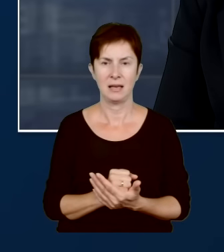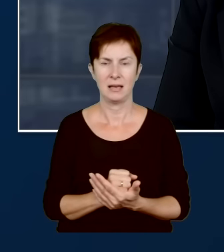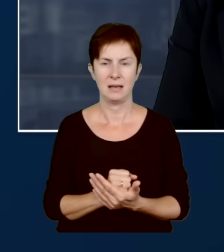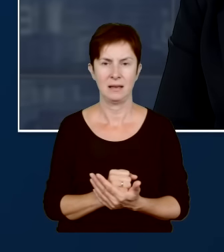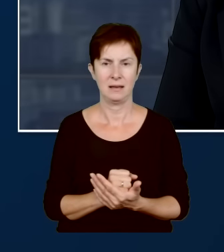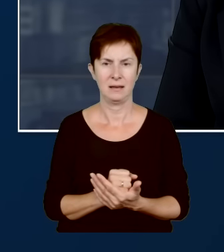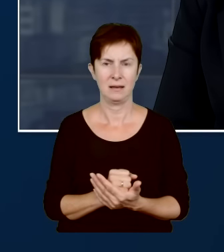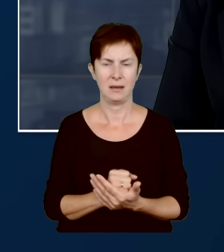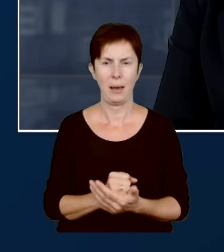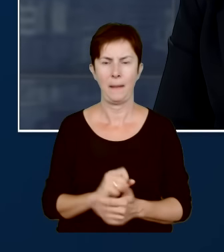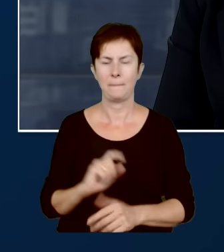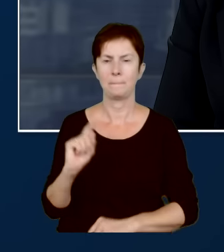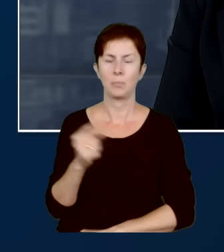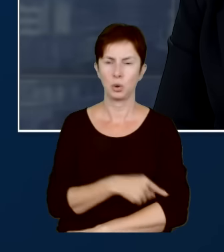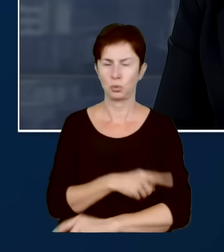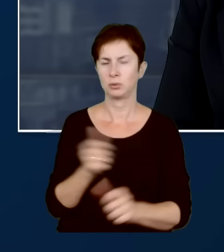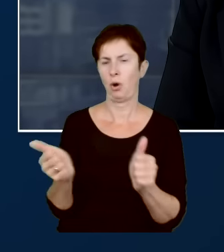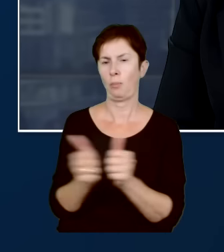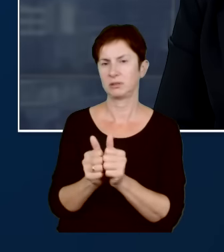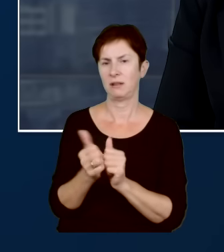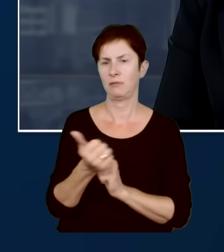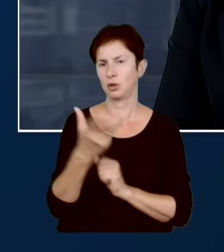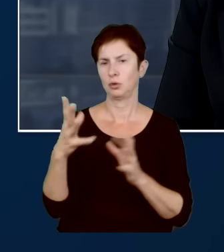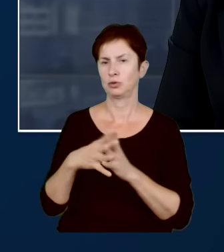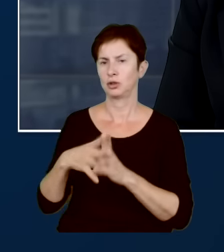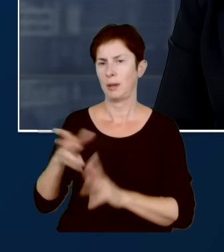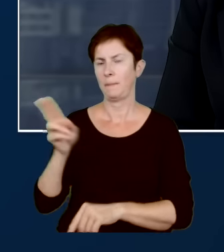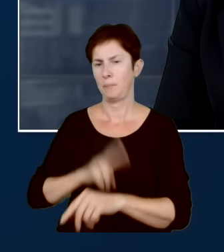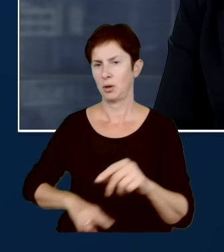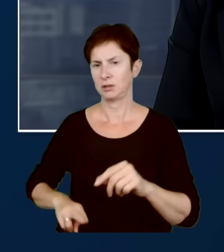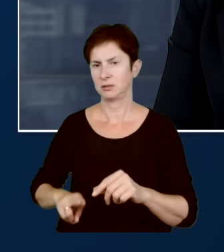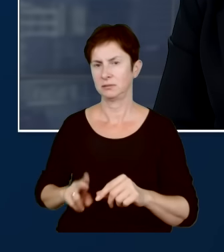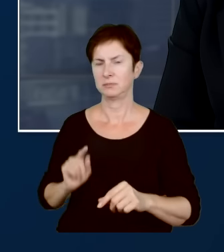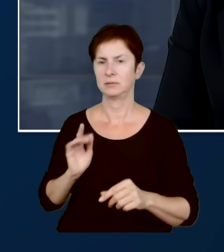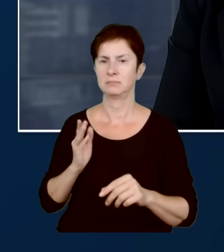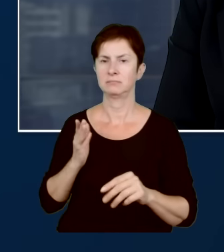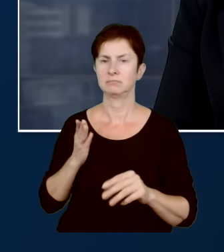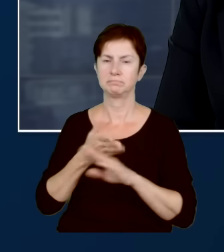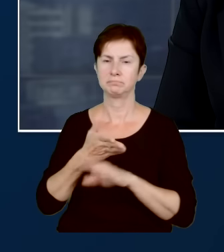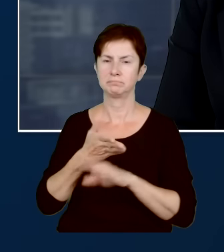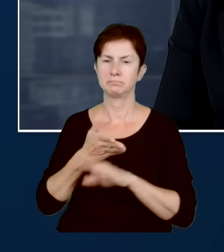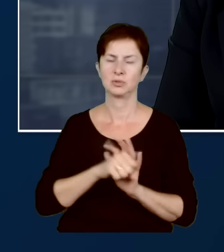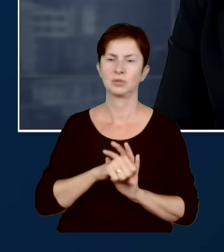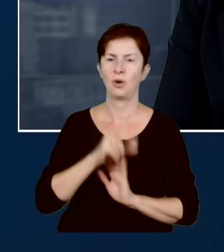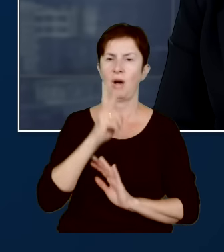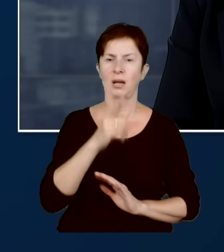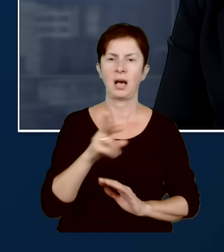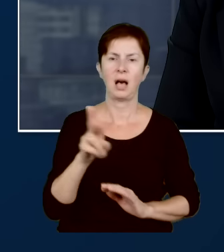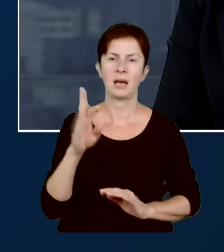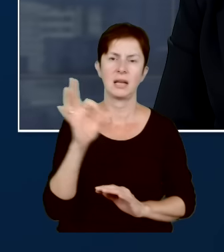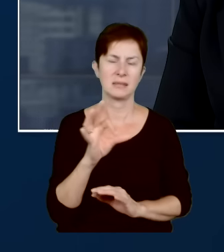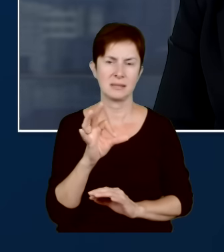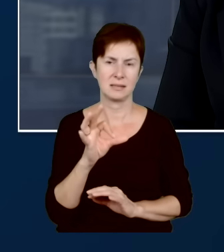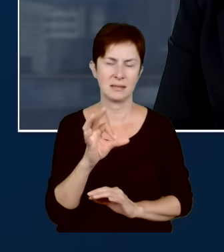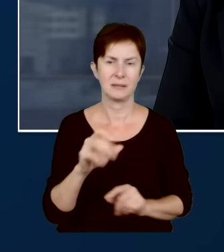prokuratora w obstawie kilkudziesięciu policjantów na siedzibę KRS również będzie poruszona. I jeszcze